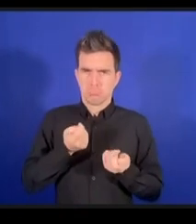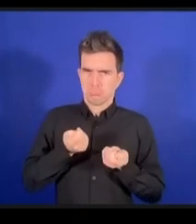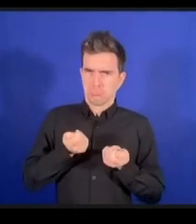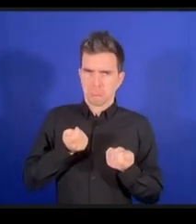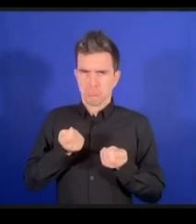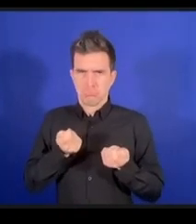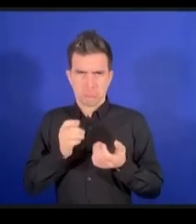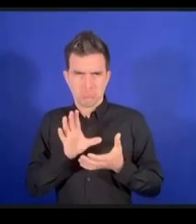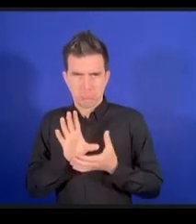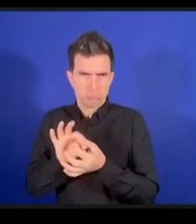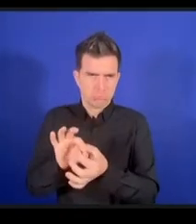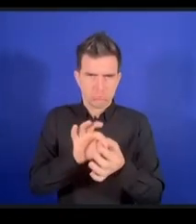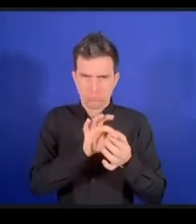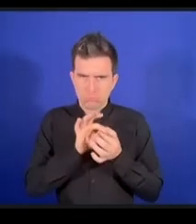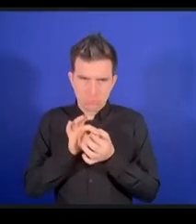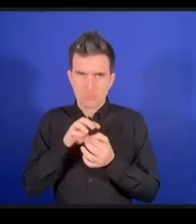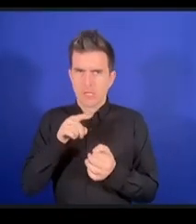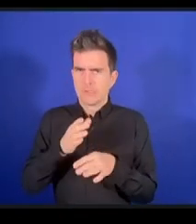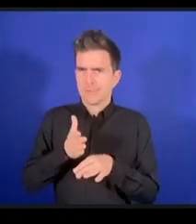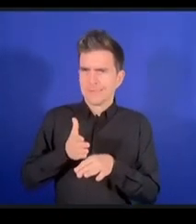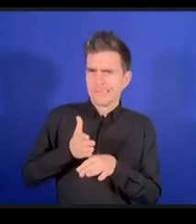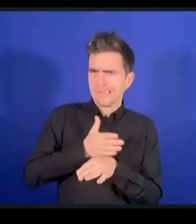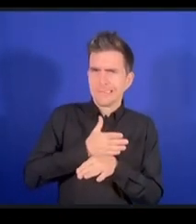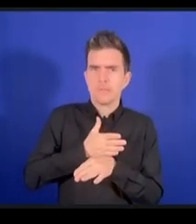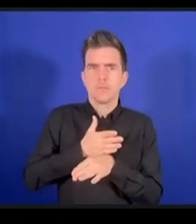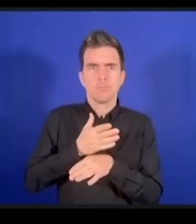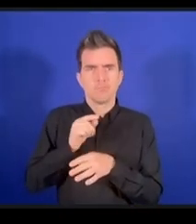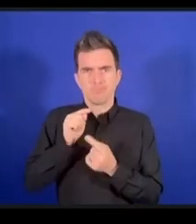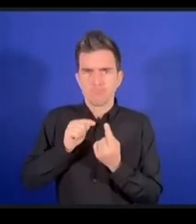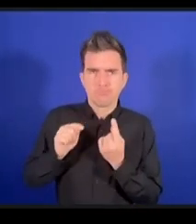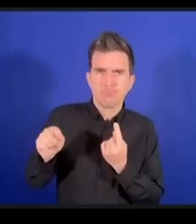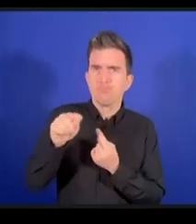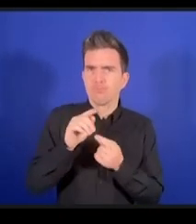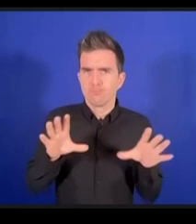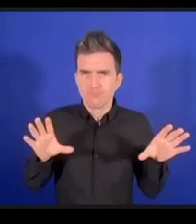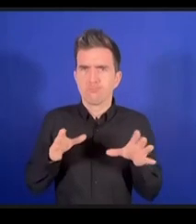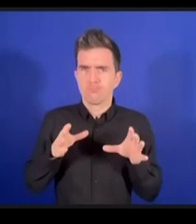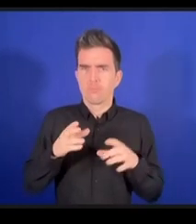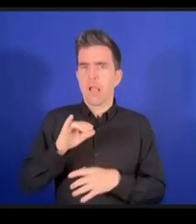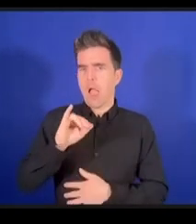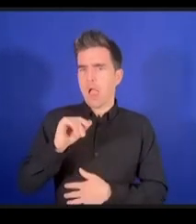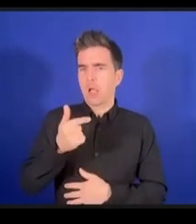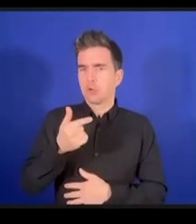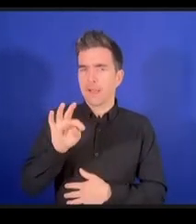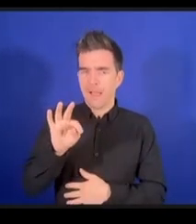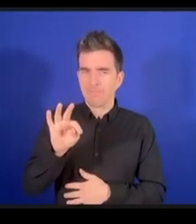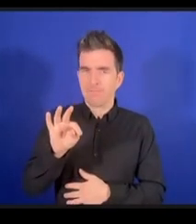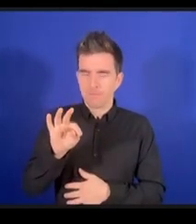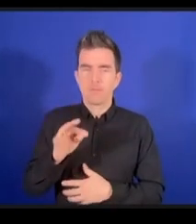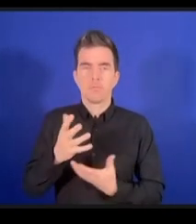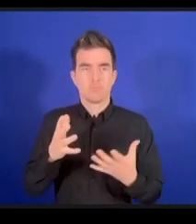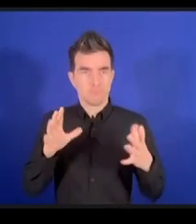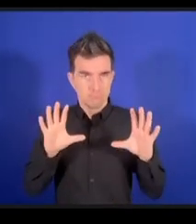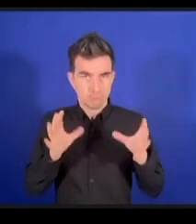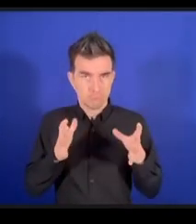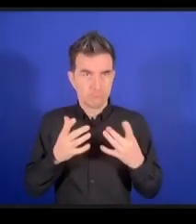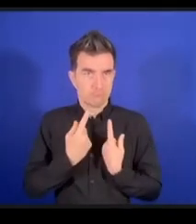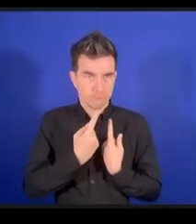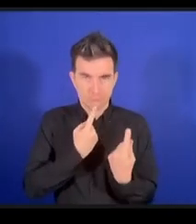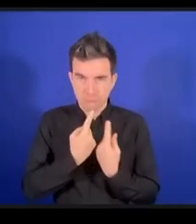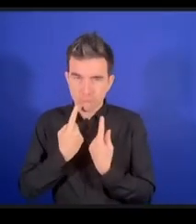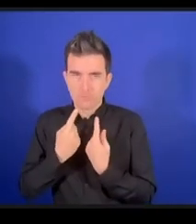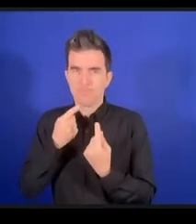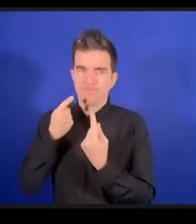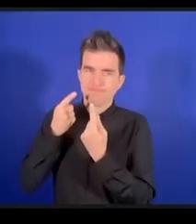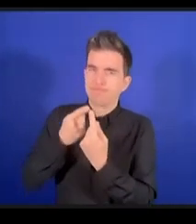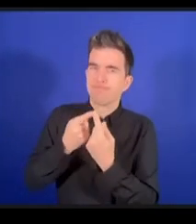dynamiques créées au sein du système du FGI. L'objectif de cette coalition sur l'accessibilité et le handicap est d